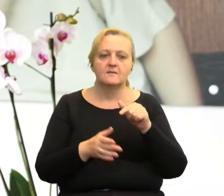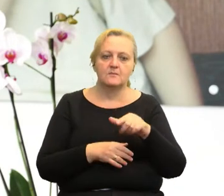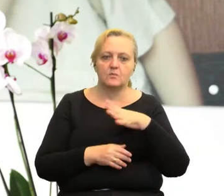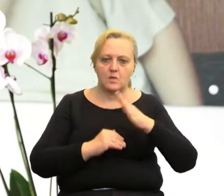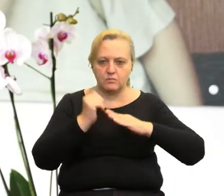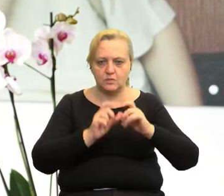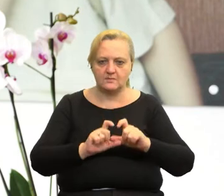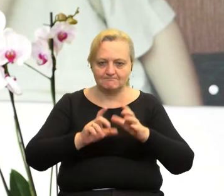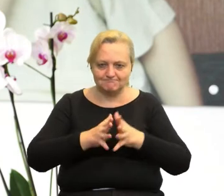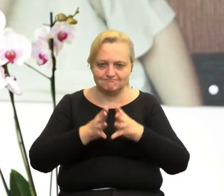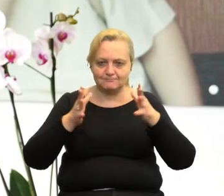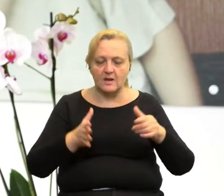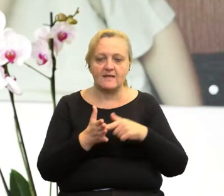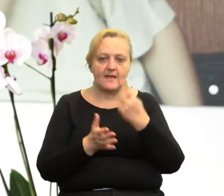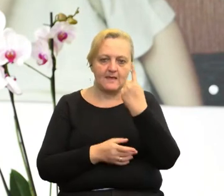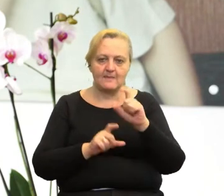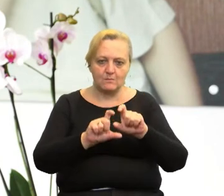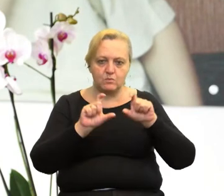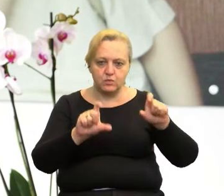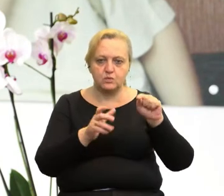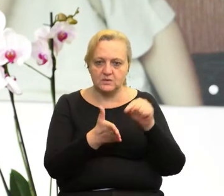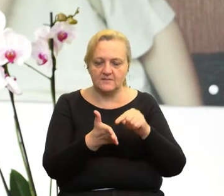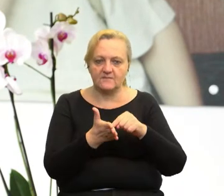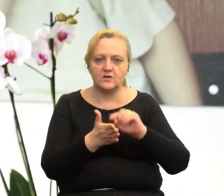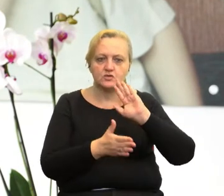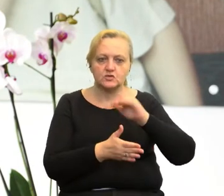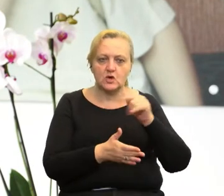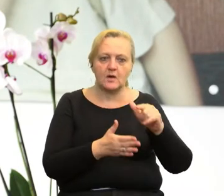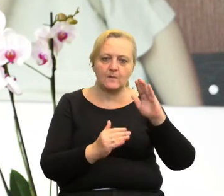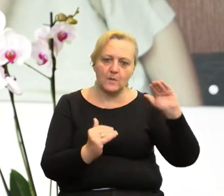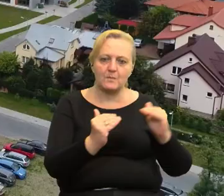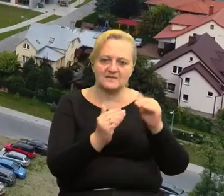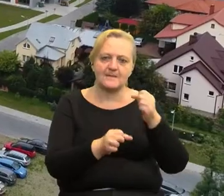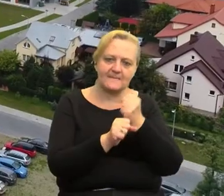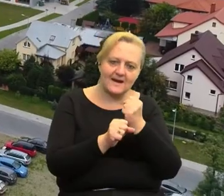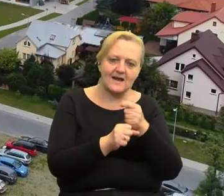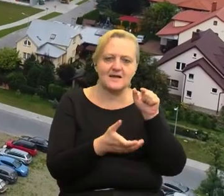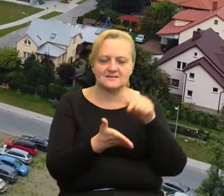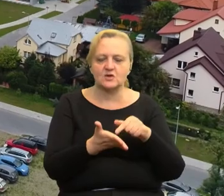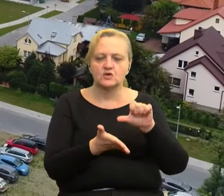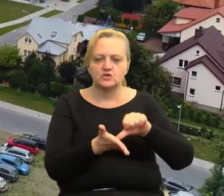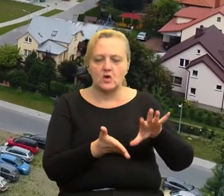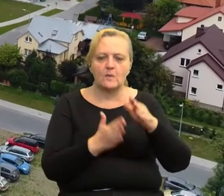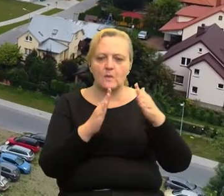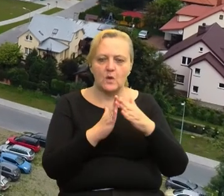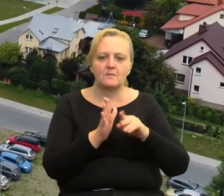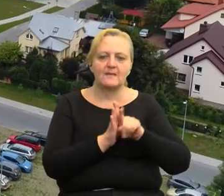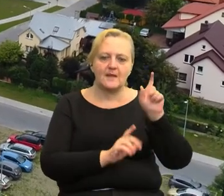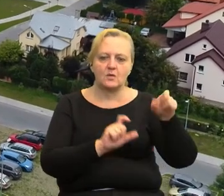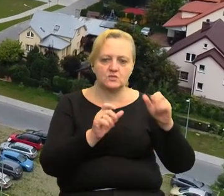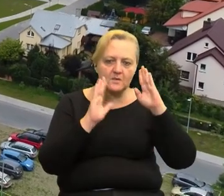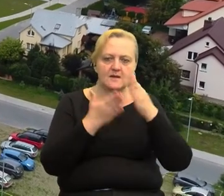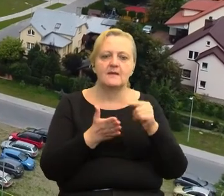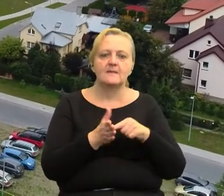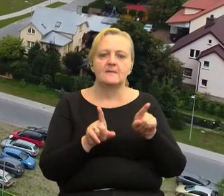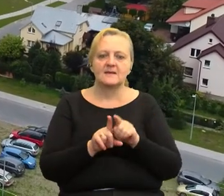infrastrukturę. Jeden budynek, w którym mieści się szkoła przysposabiająca do pracy, środowiskowy dom dla osób z autyzmem i